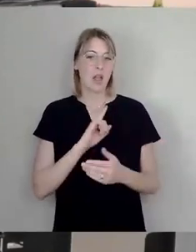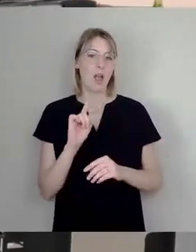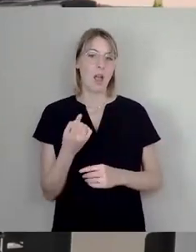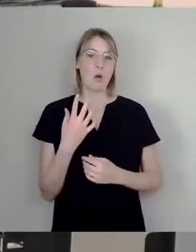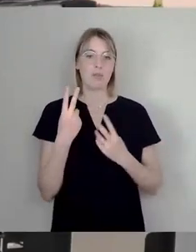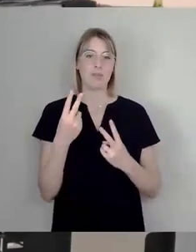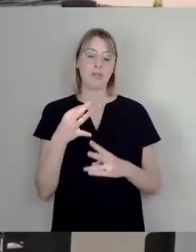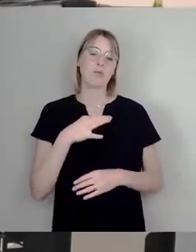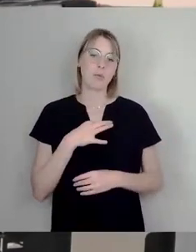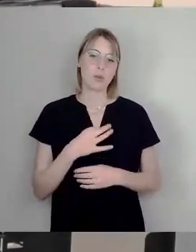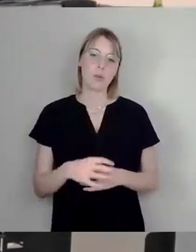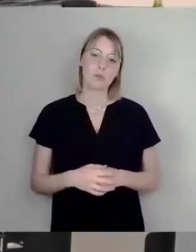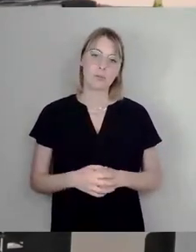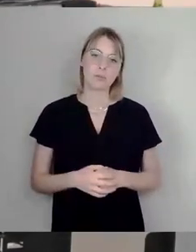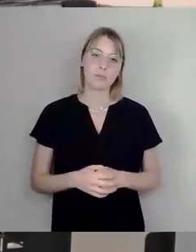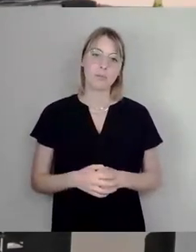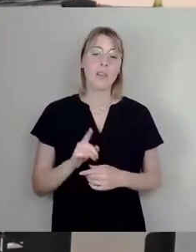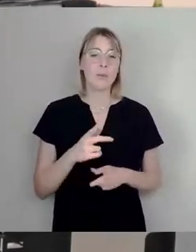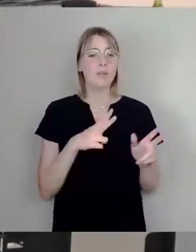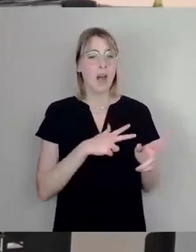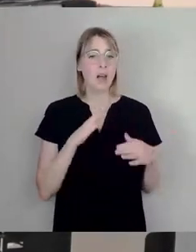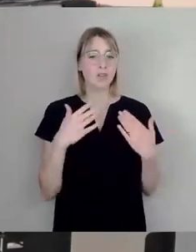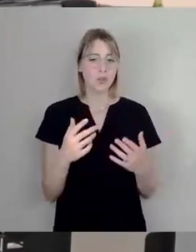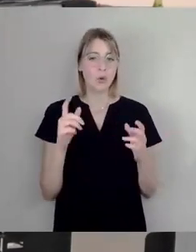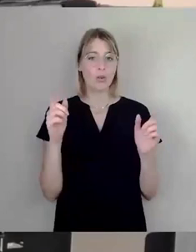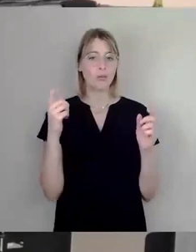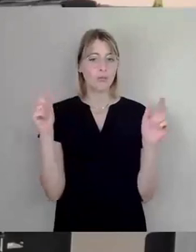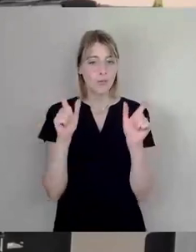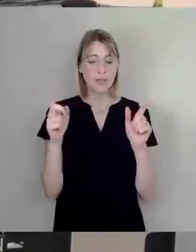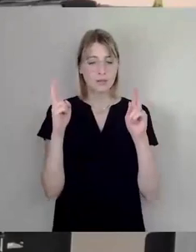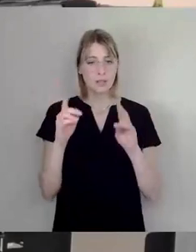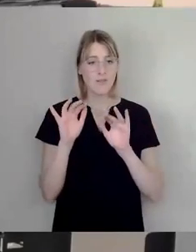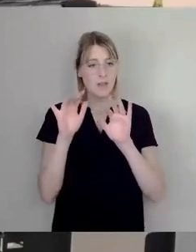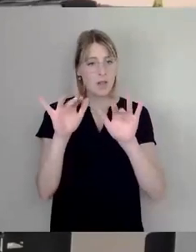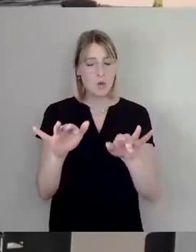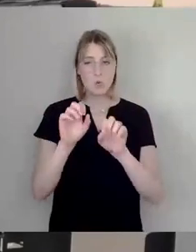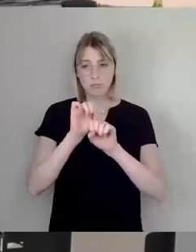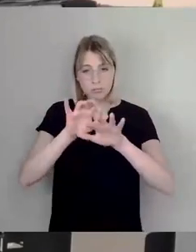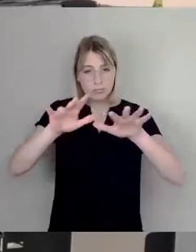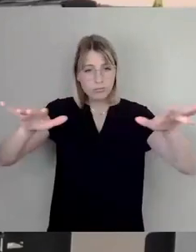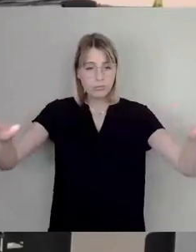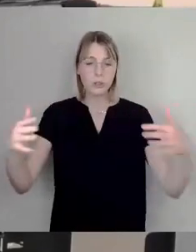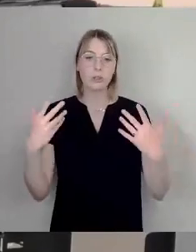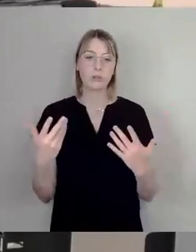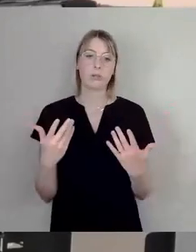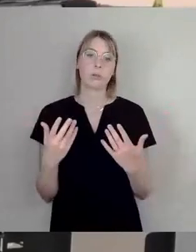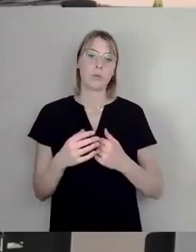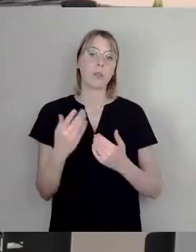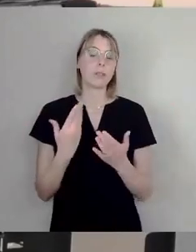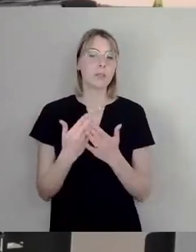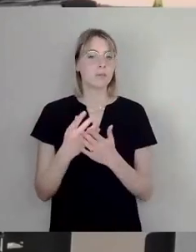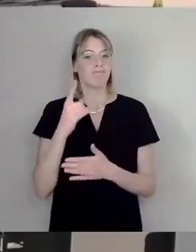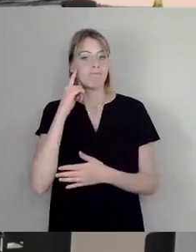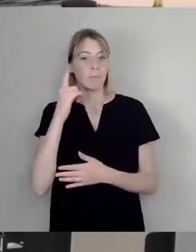eine Wirkung nach außen hat das. Und das muss man sozusagen wertschätzen. Das ist wirklich eine riesengroße Chance, die die